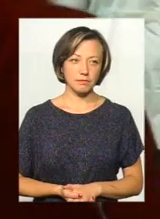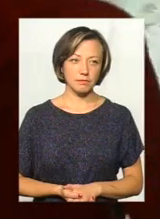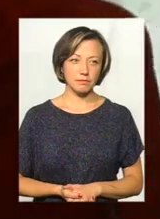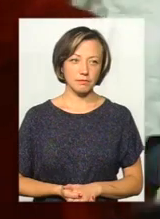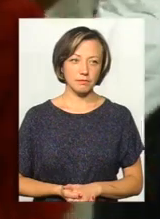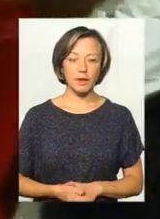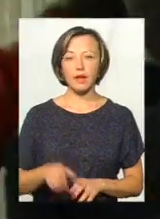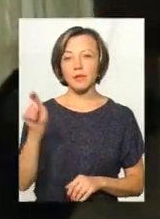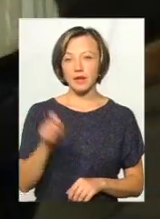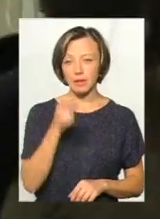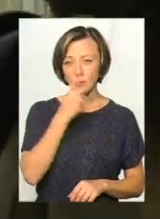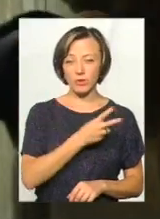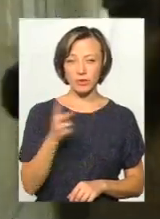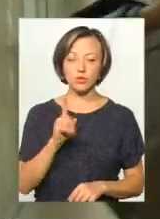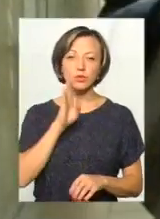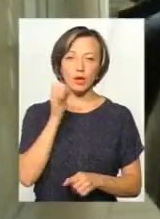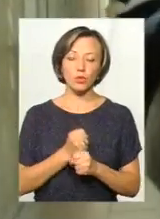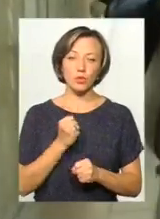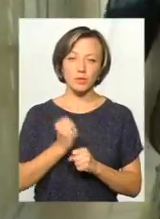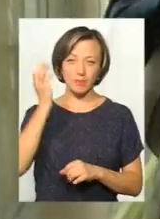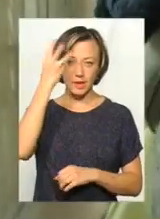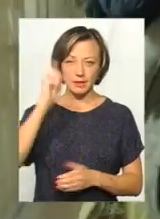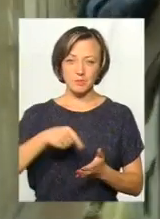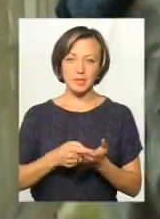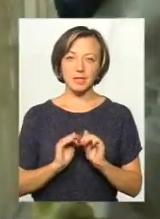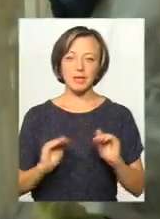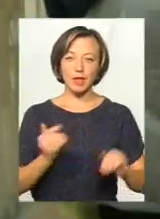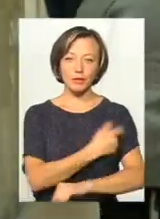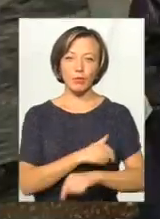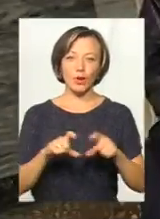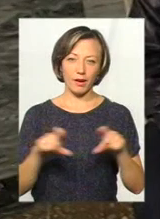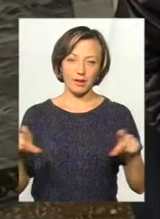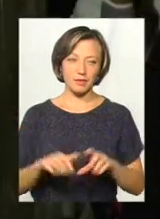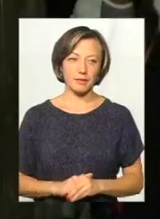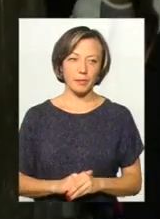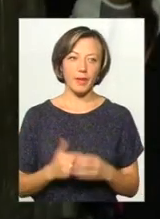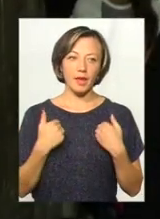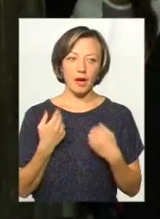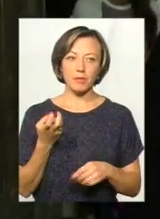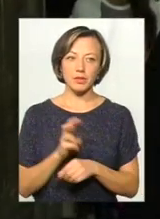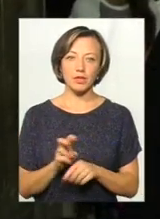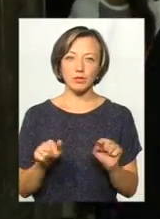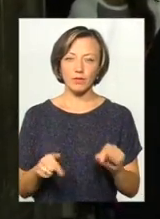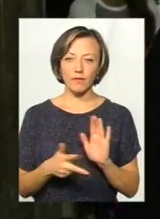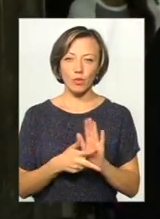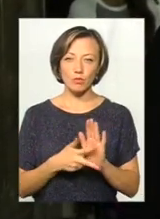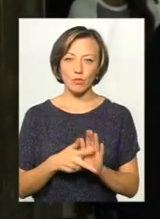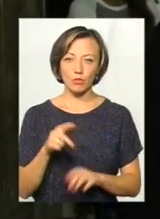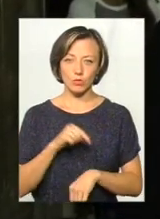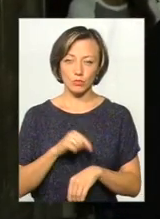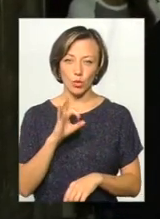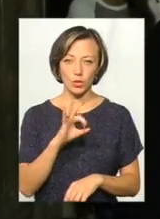Приїдьте і подивіться, що зранку робиться у Хмельницькій міській дитячій поліклініці. Я прийшла сюди на восьму годину,